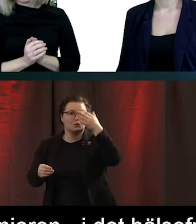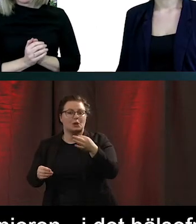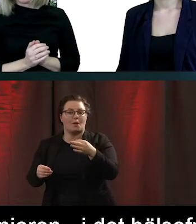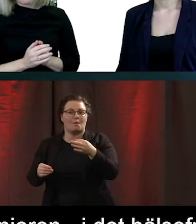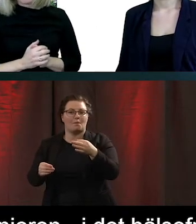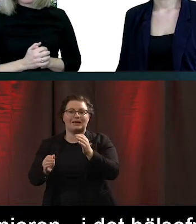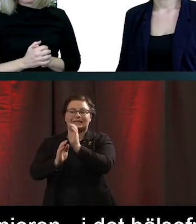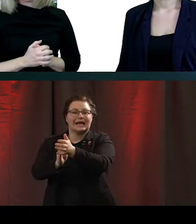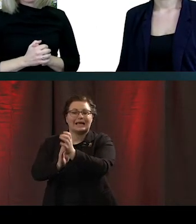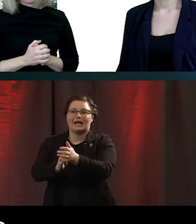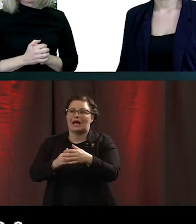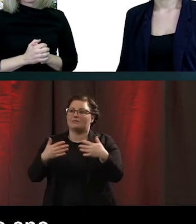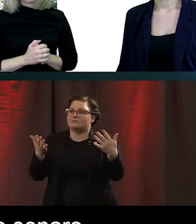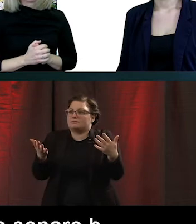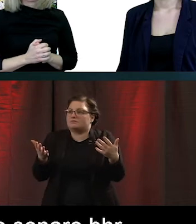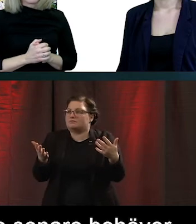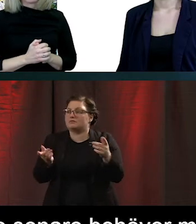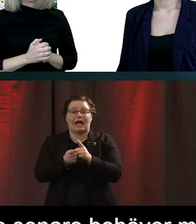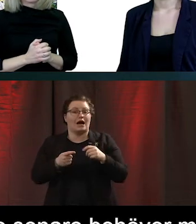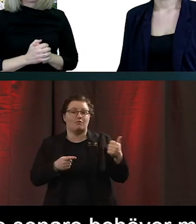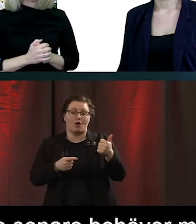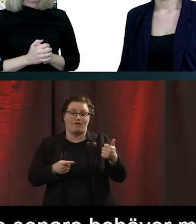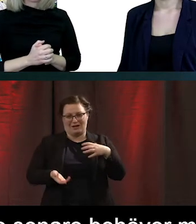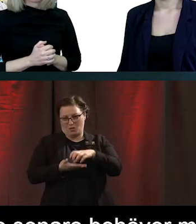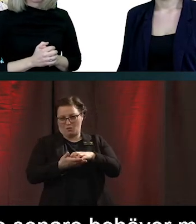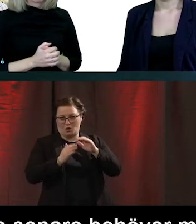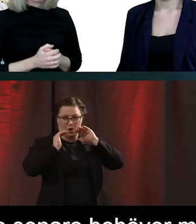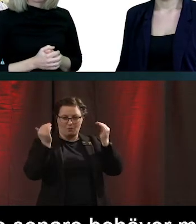Där de kanske senare behöver mer stöd och omsorg från oss i kommunen.